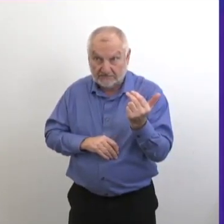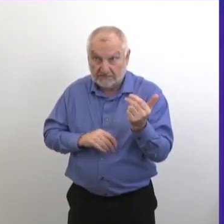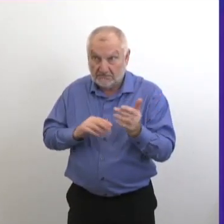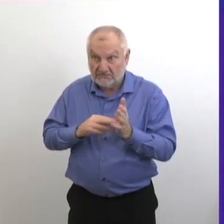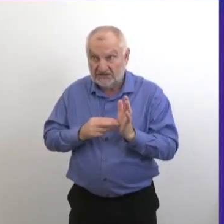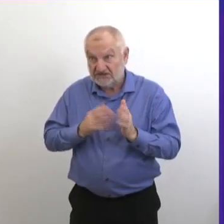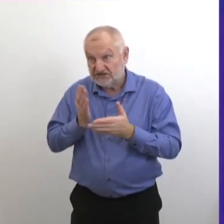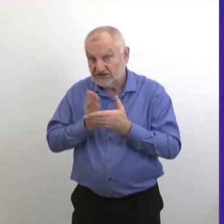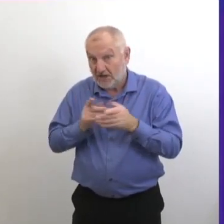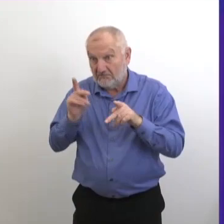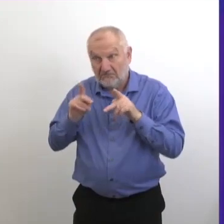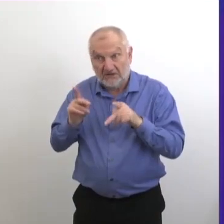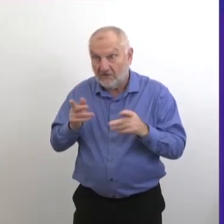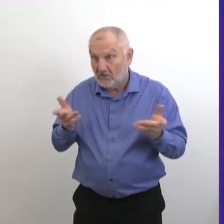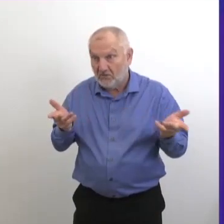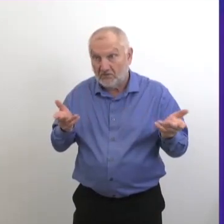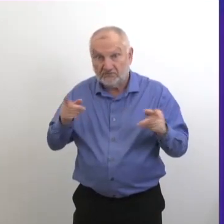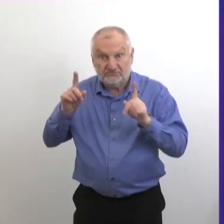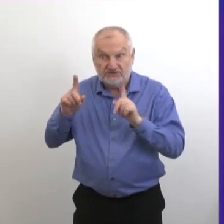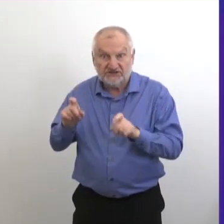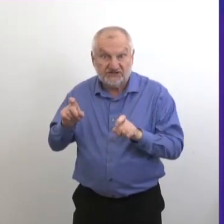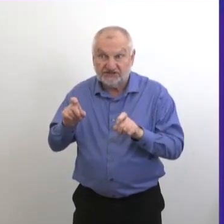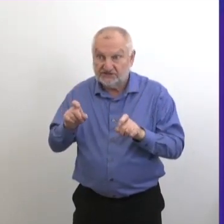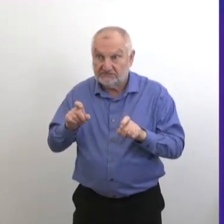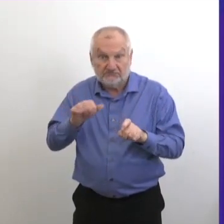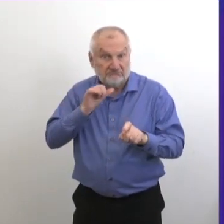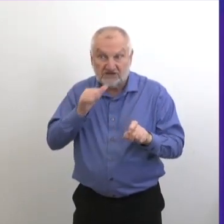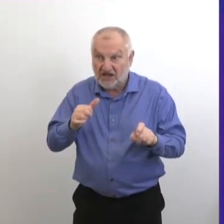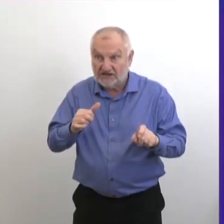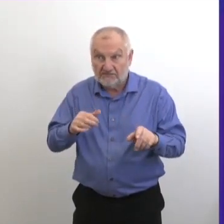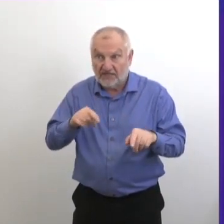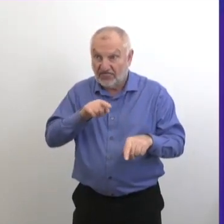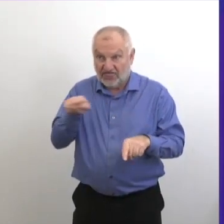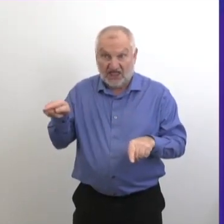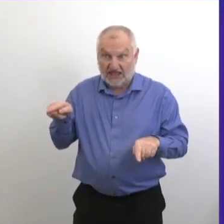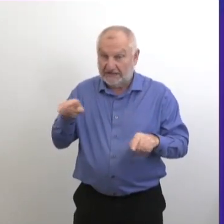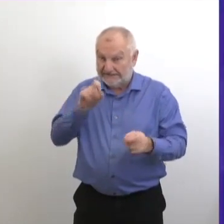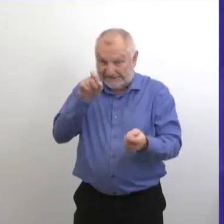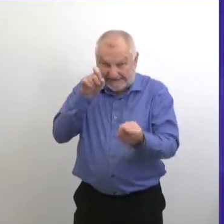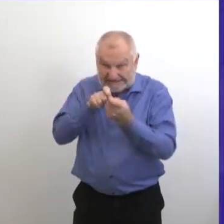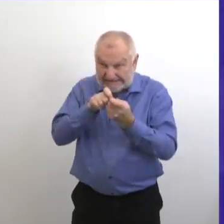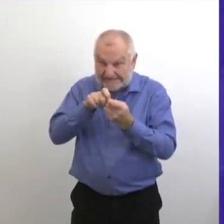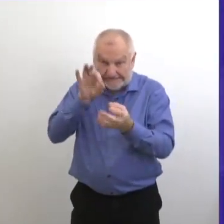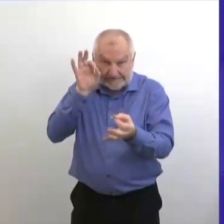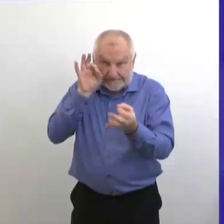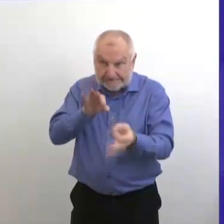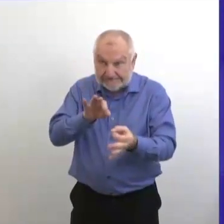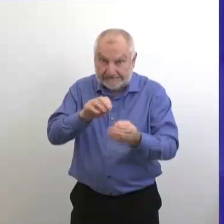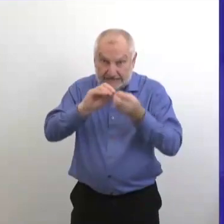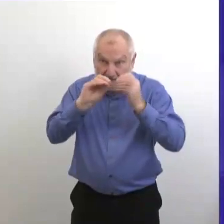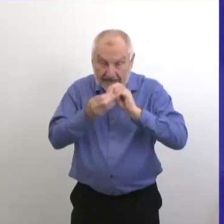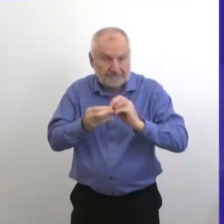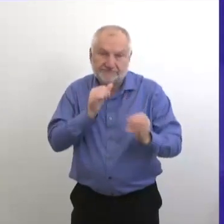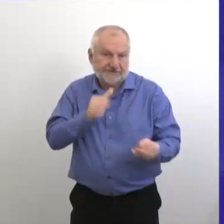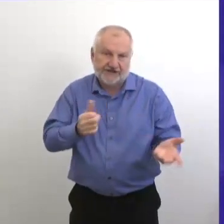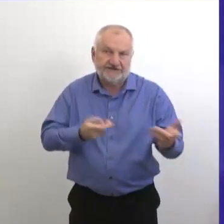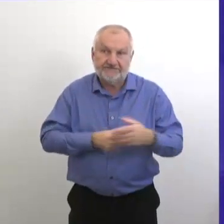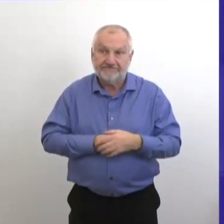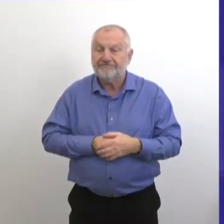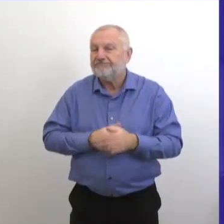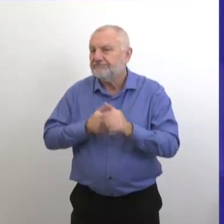Ce n pas une mesure absolue. on va continuer à faire la surveillance de toutes ces données. Docteur Roussin,